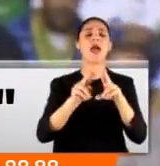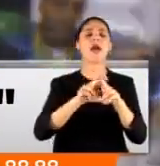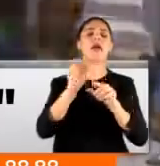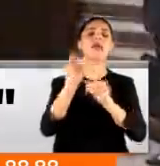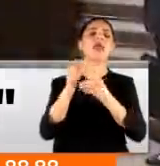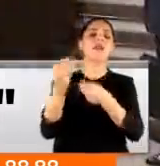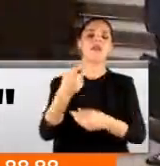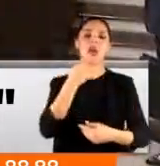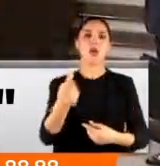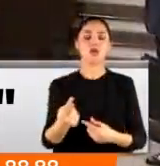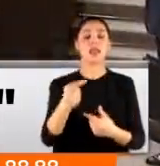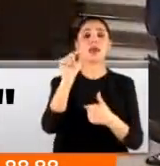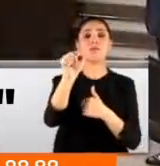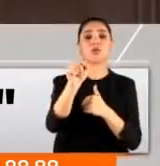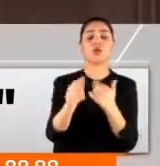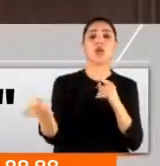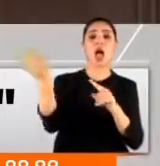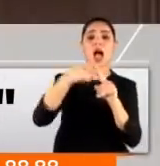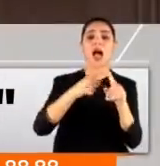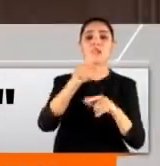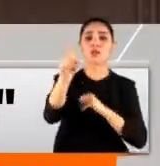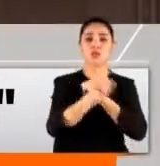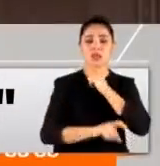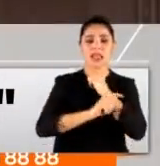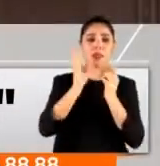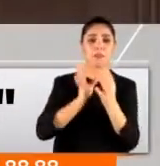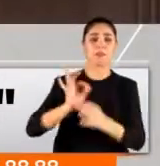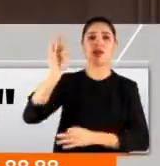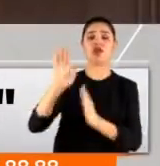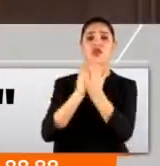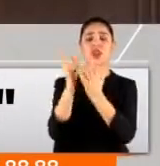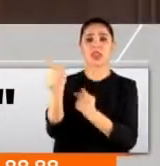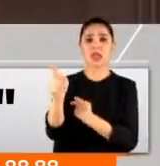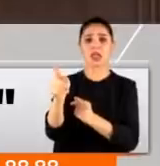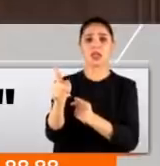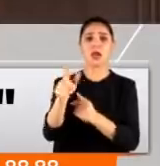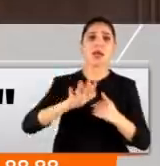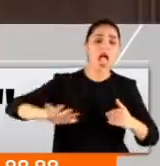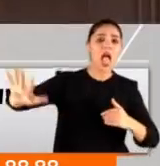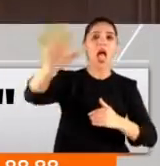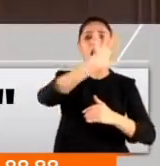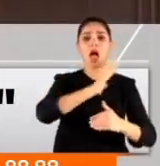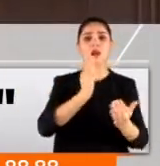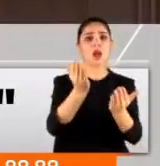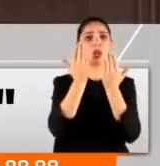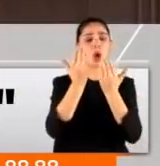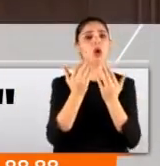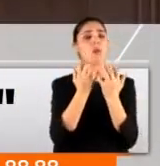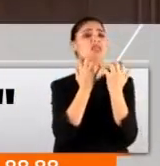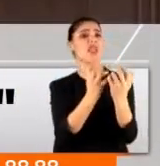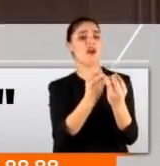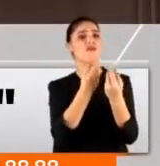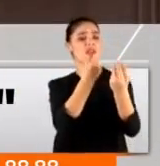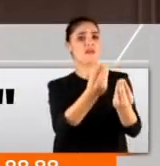olduğunu söyledi. Daha da tabii ileri gidip bu teröristlerden birinin yazdığı kitabı herkesin okumasının tavsiye